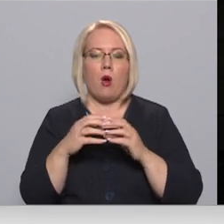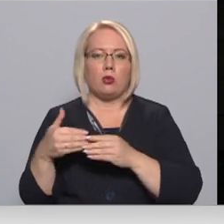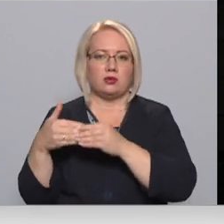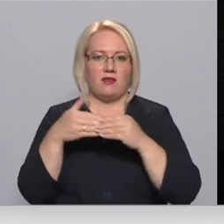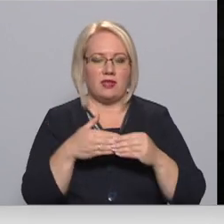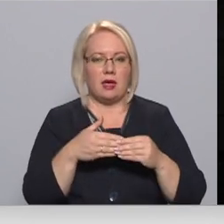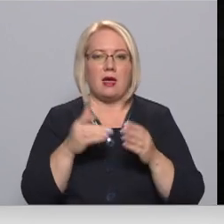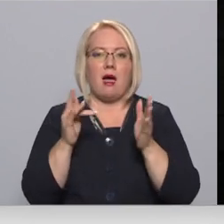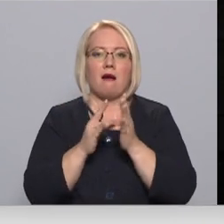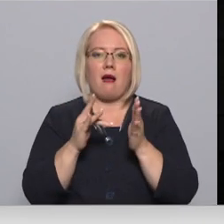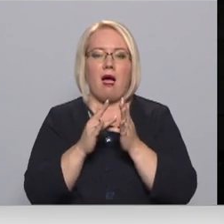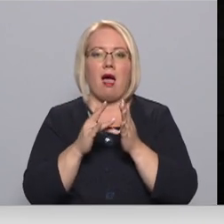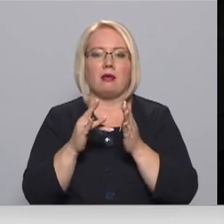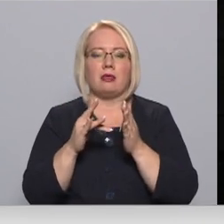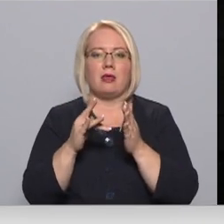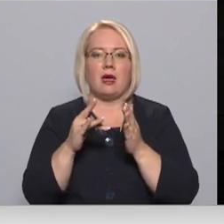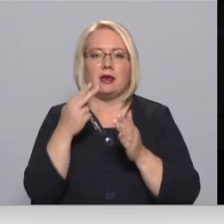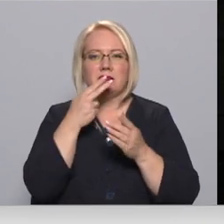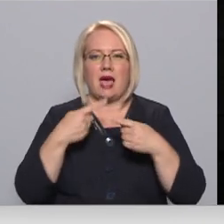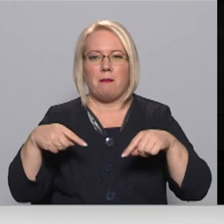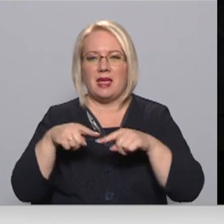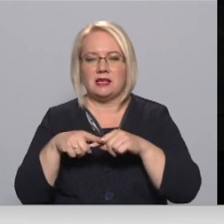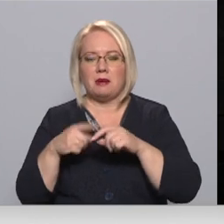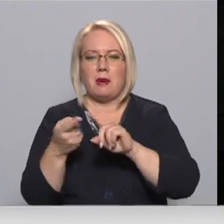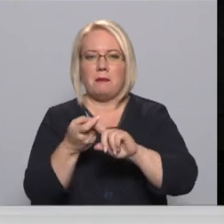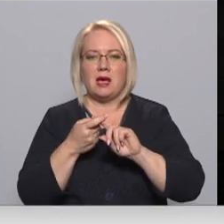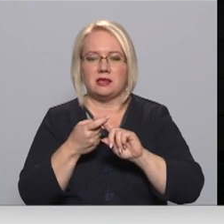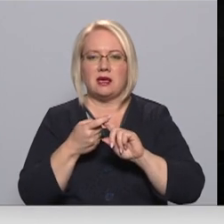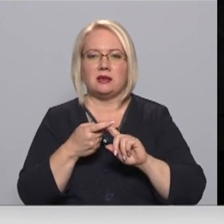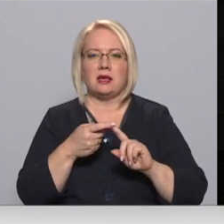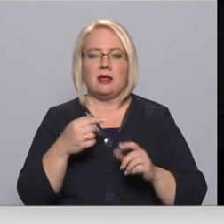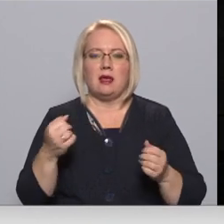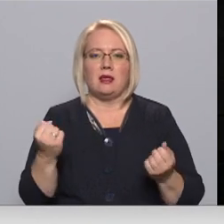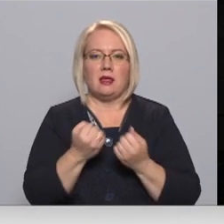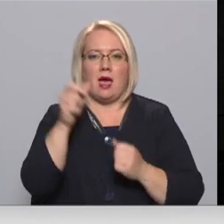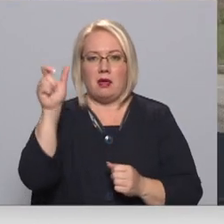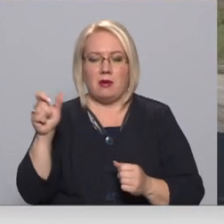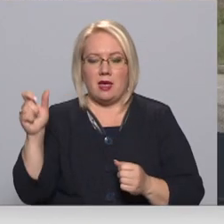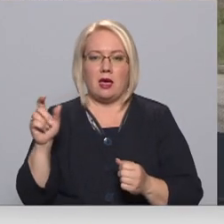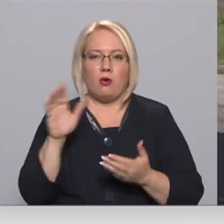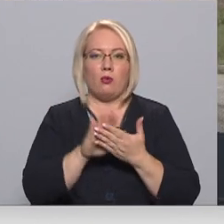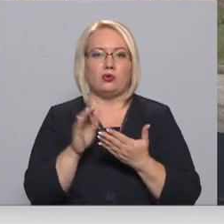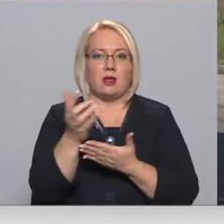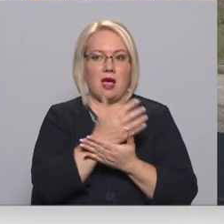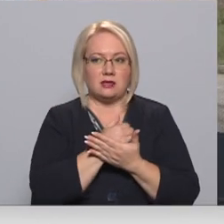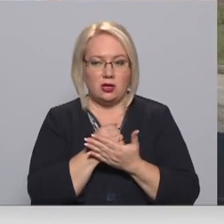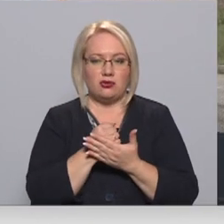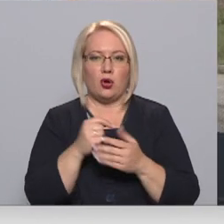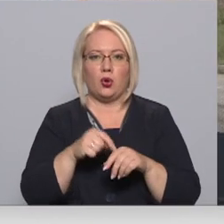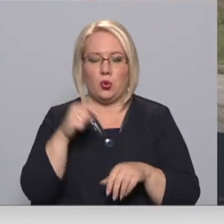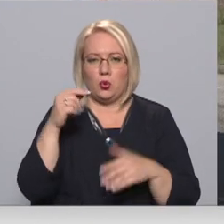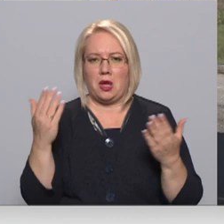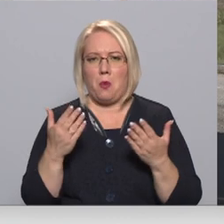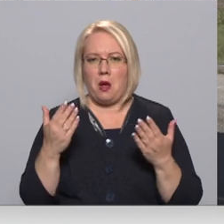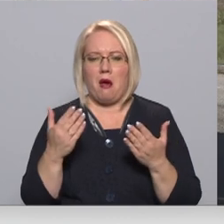kādai saimniecībai ir problēmas piesaistīt pietiekoši daudz darba spēku uz lasīšanu, jūt kaut kā